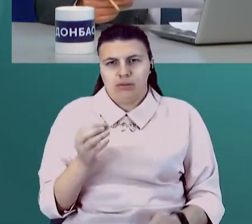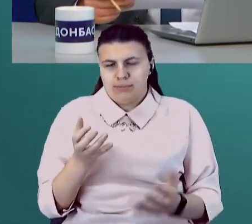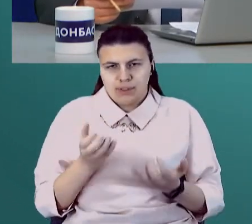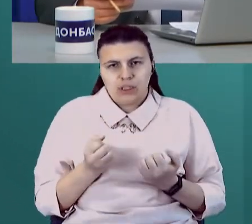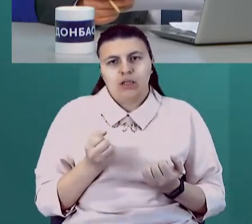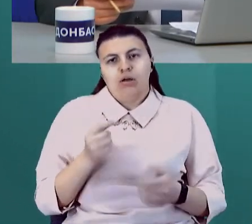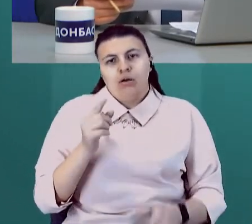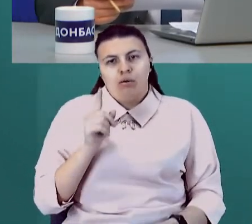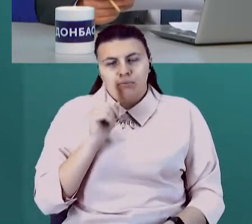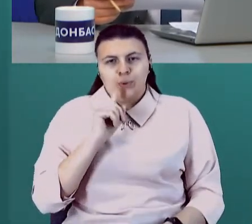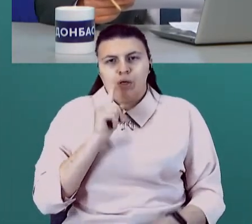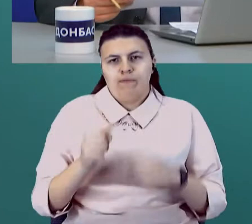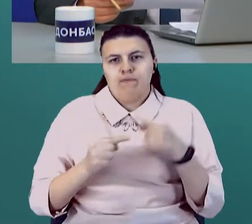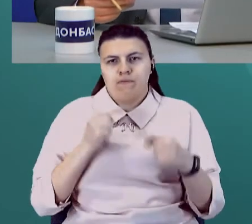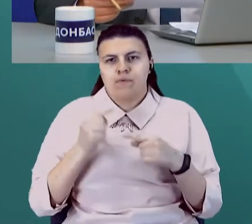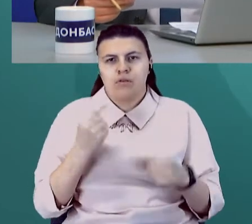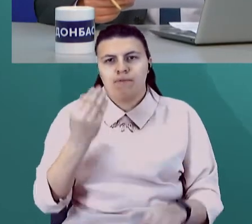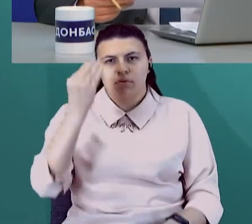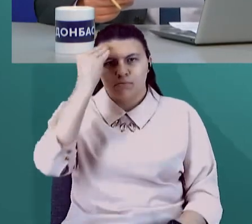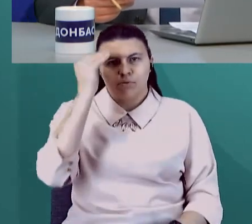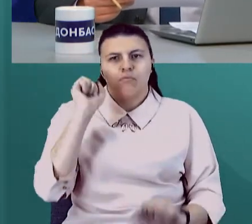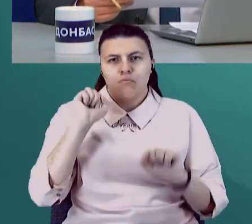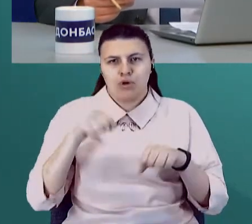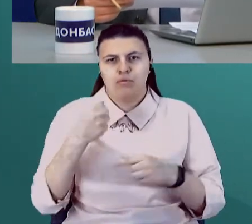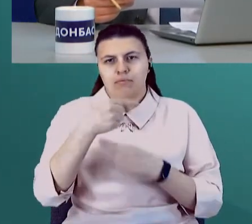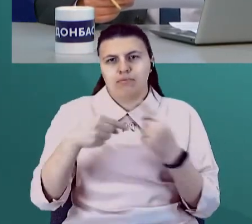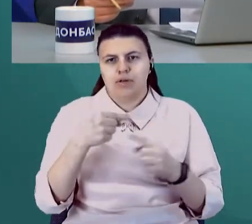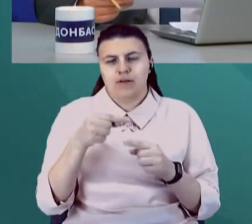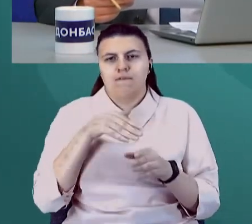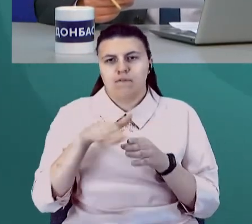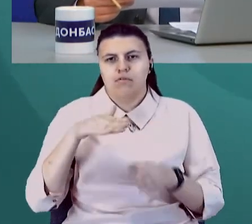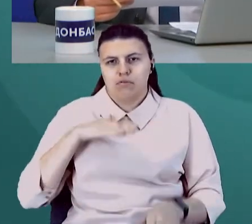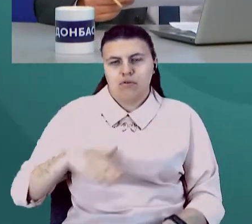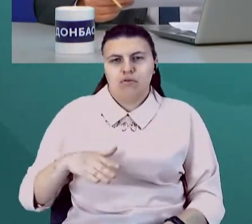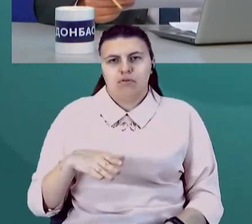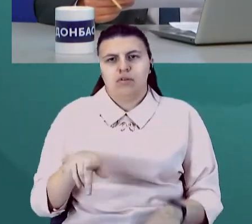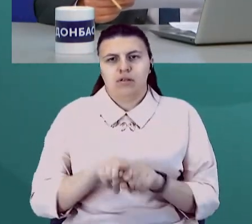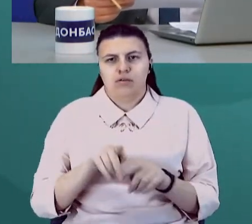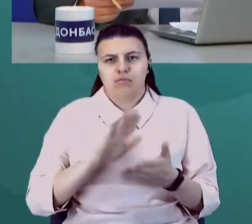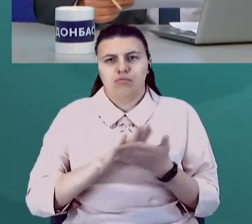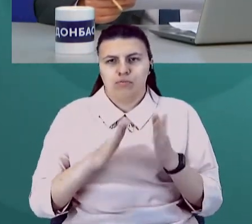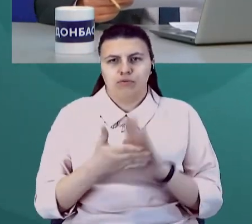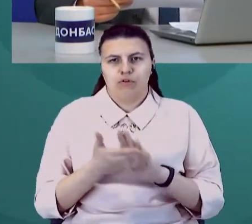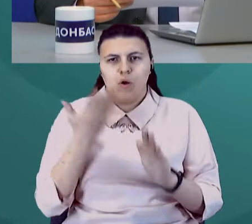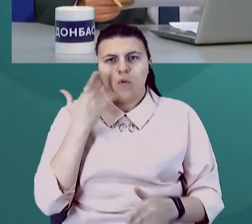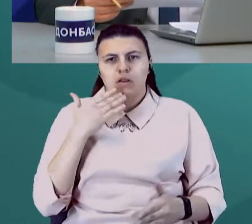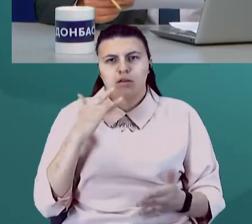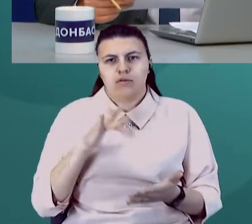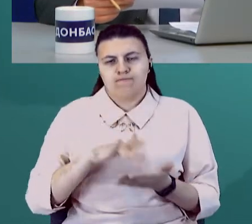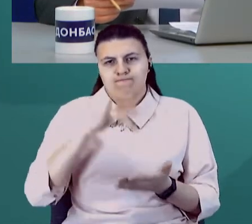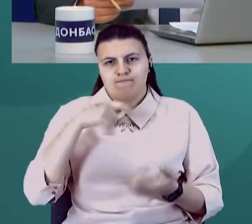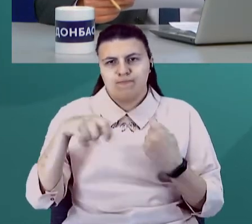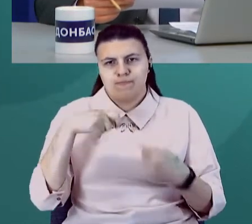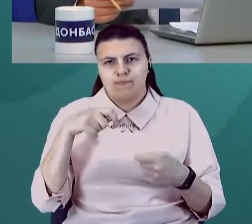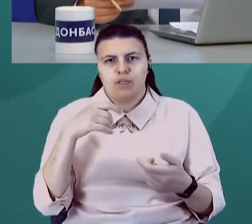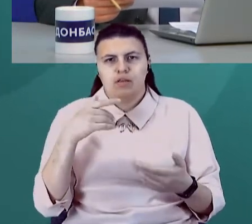зможе бізнес втриматись от в таких умовах часткового обмеження, коли, наприклад, торгово-розважальні центри не працюють, а з кафе їжу